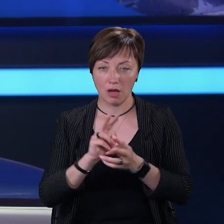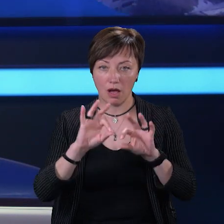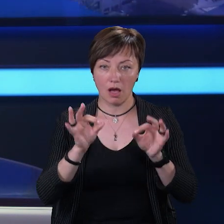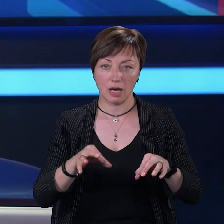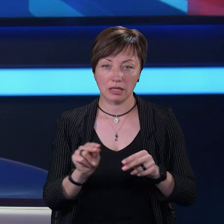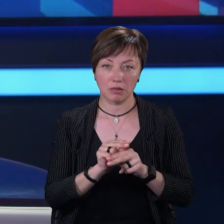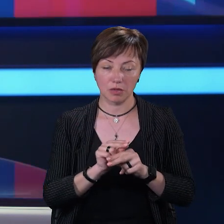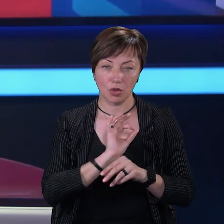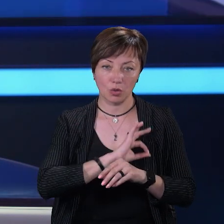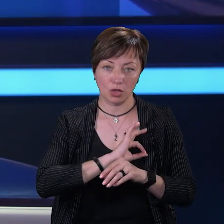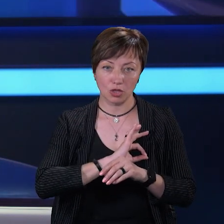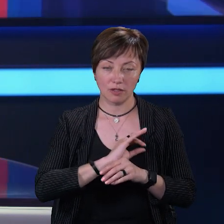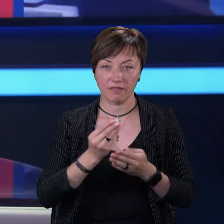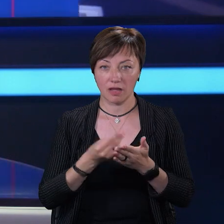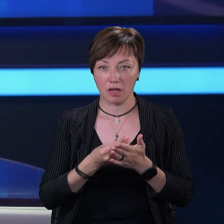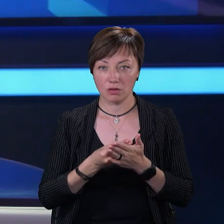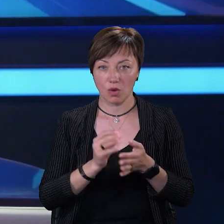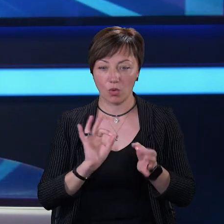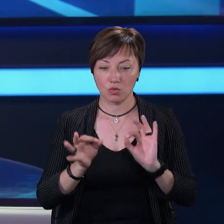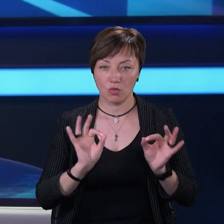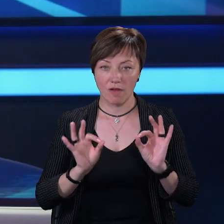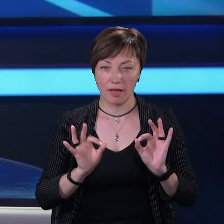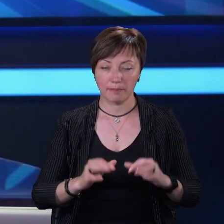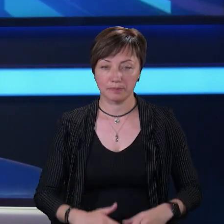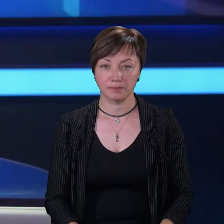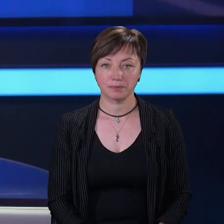-терапія, юридичне та фінансове консультування.